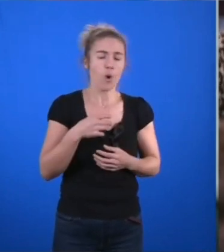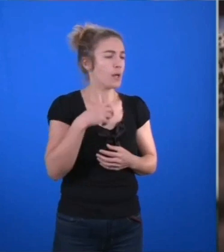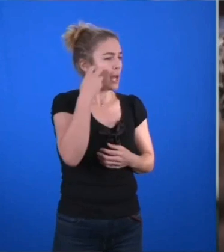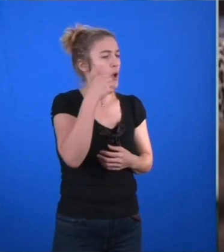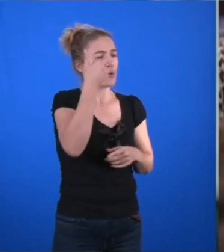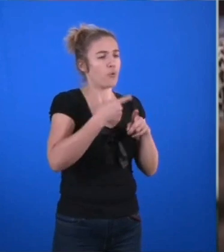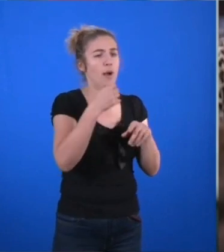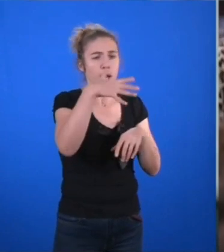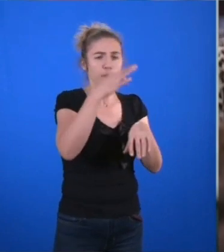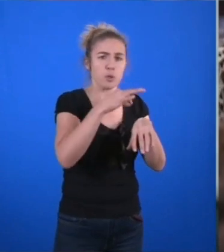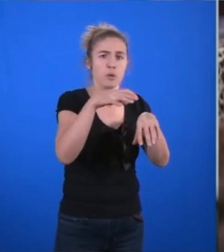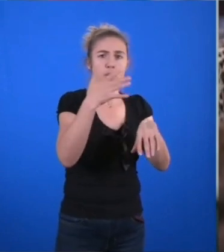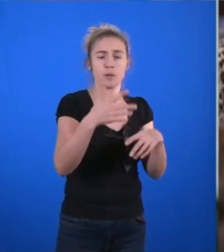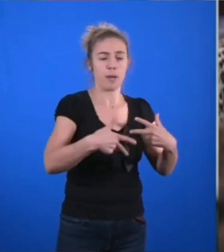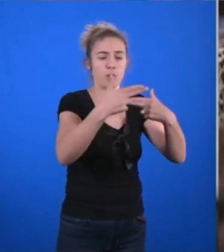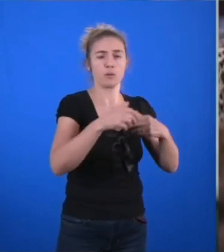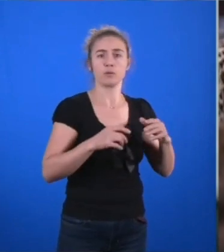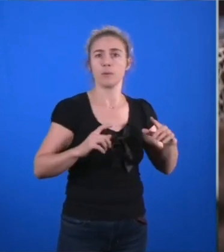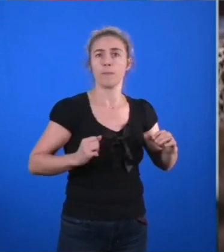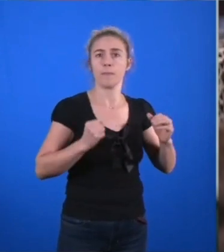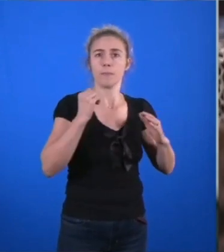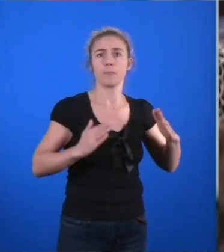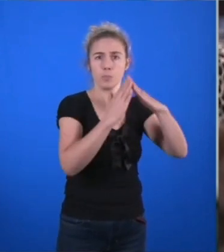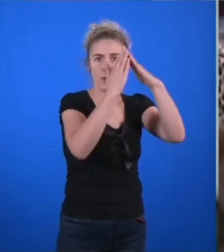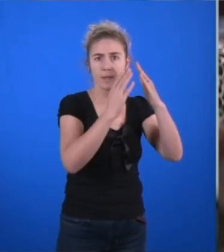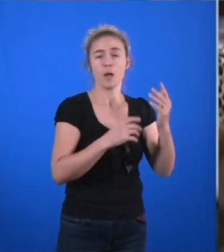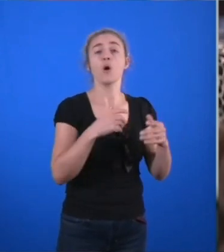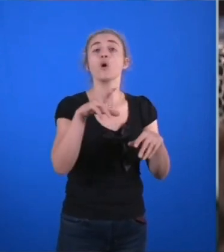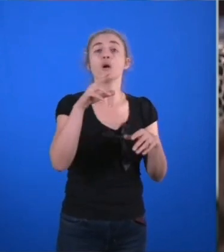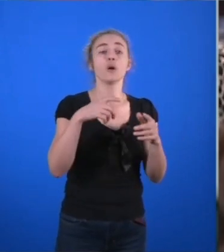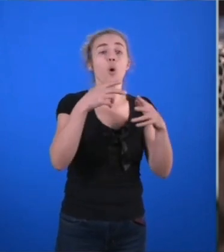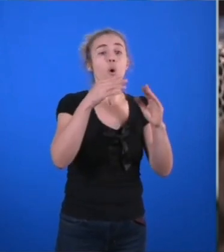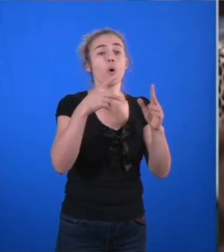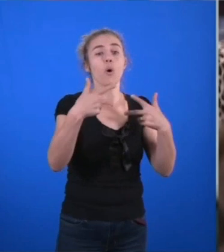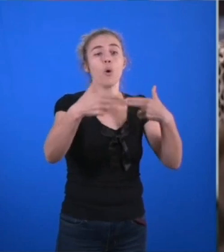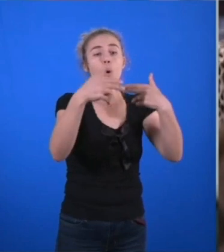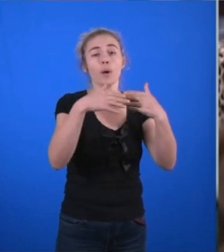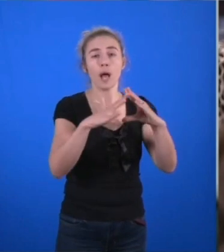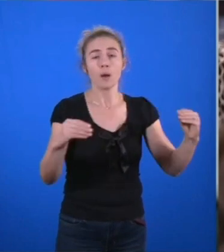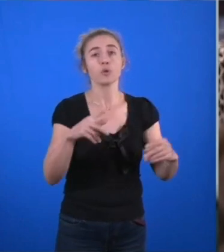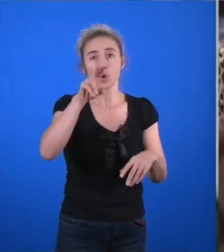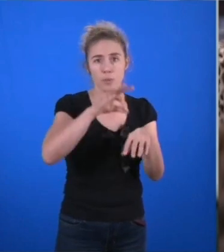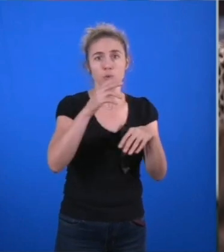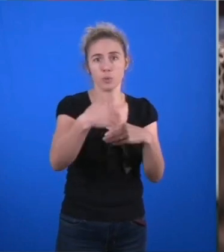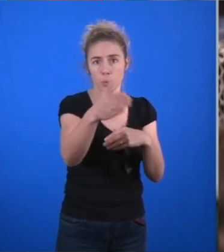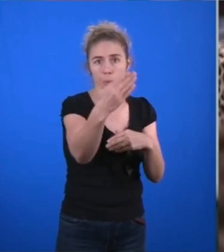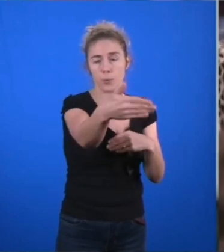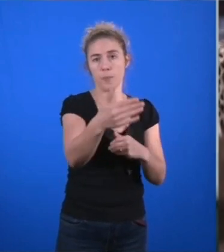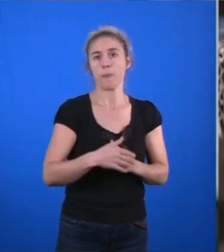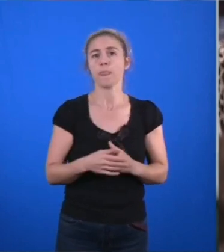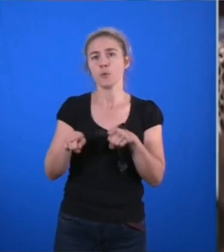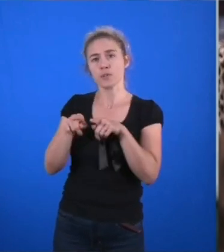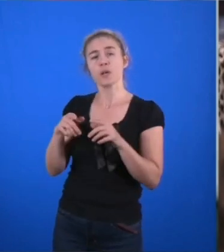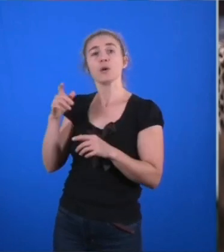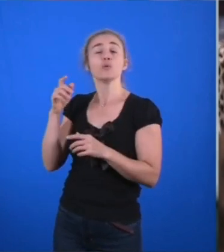minutes en heure de pointe dans l'air urbaine et toutes les 30 minutes en heure creuse. Gagner aussi l'accès à des transports collectifs de haute